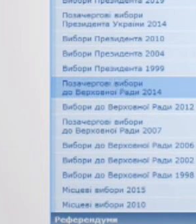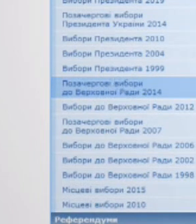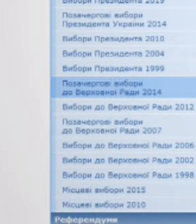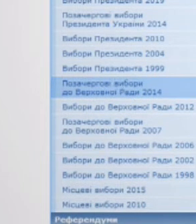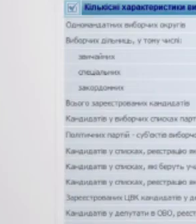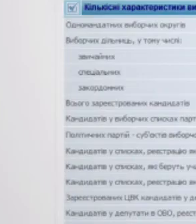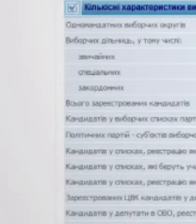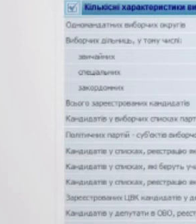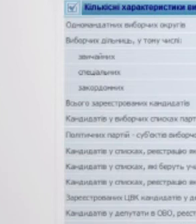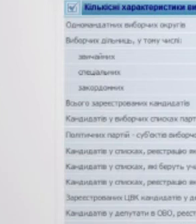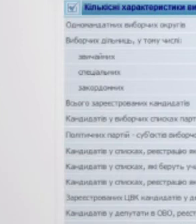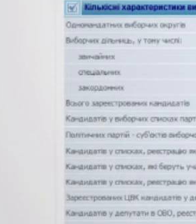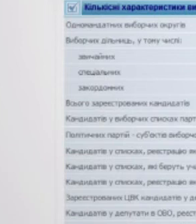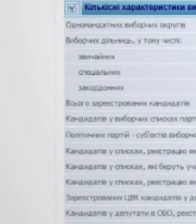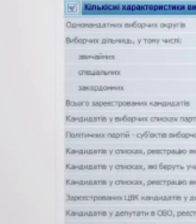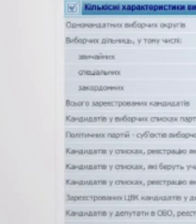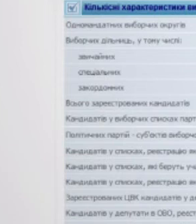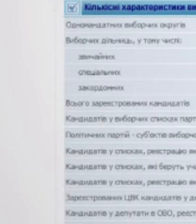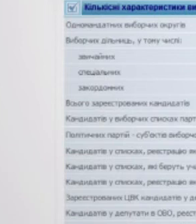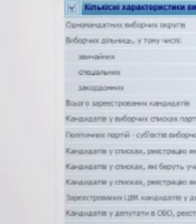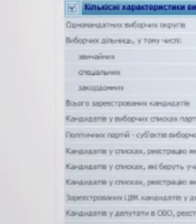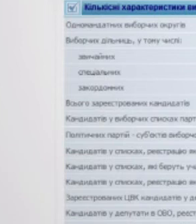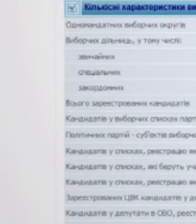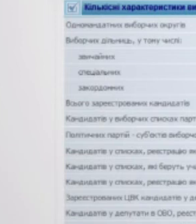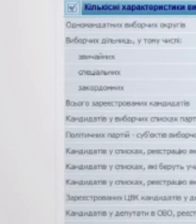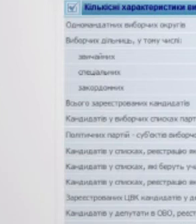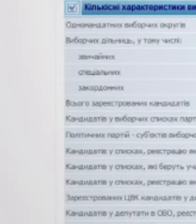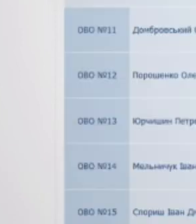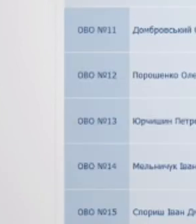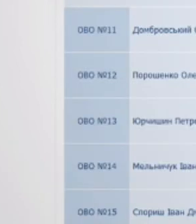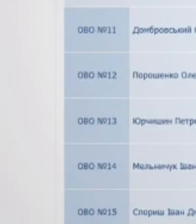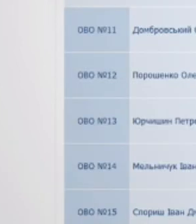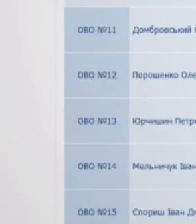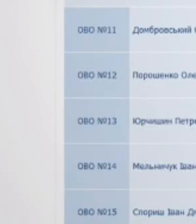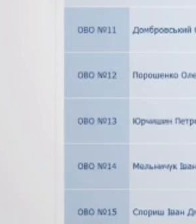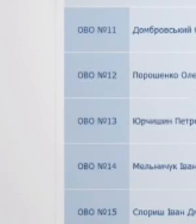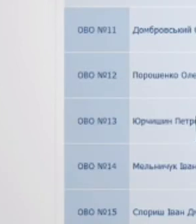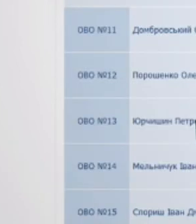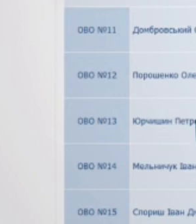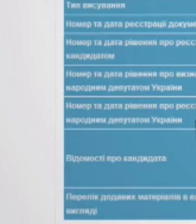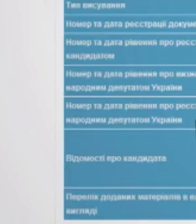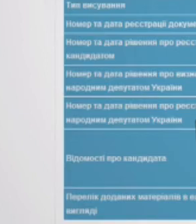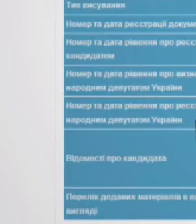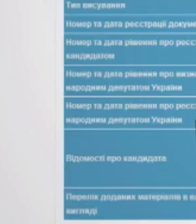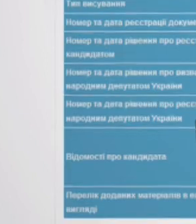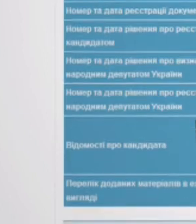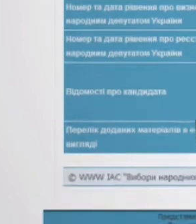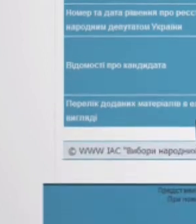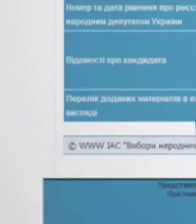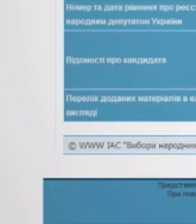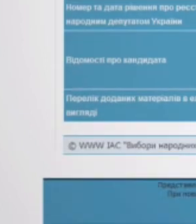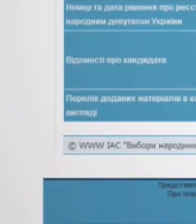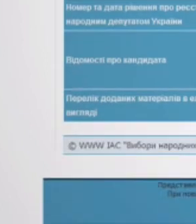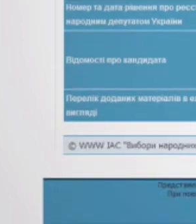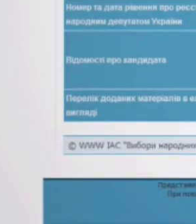Натиснути на віконечко з прапором, тут ви обираєте «Результати», знаходите потрібного вам депутата і завантажуєте його